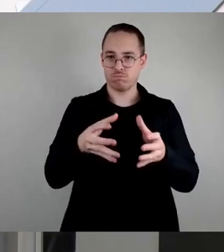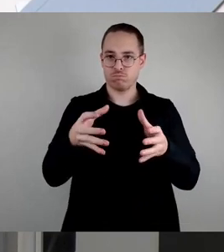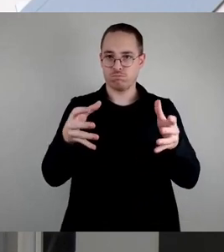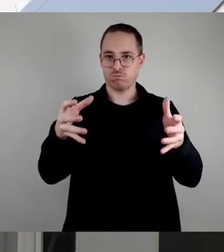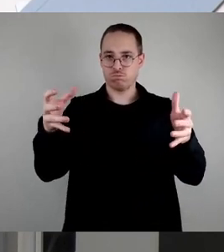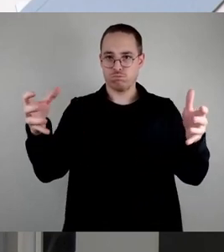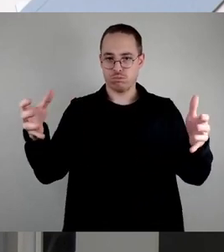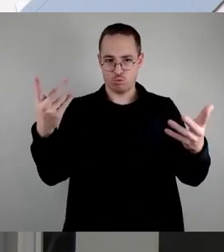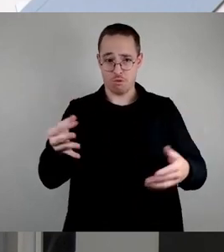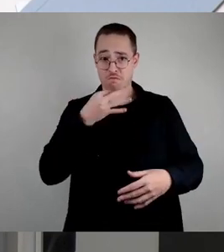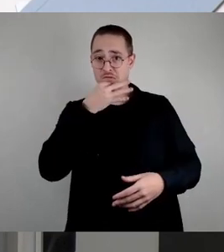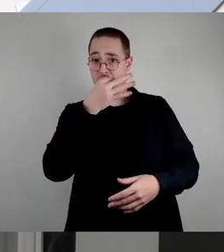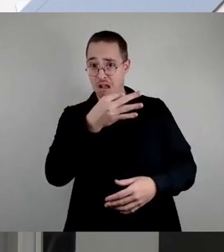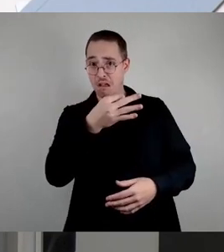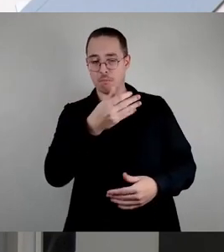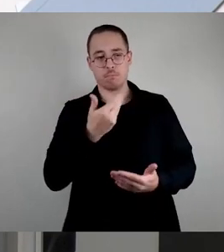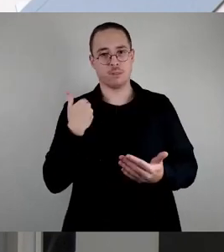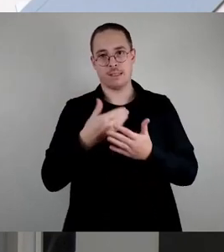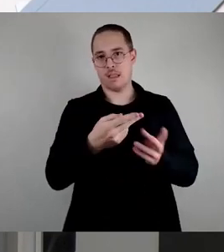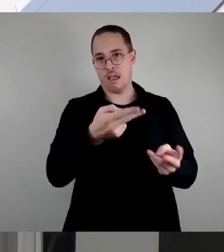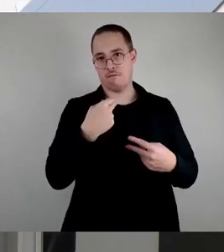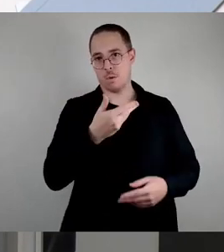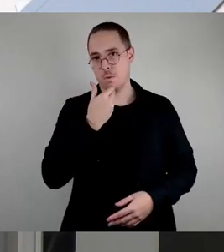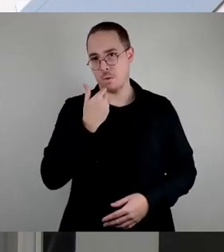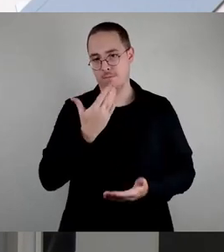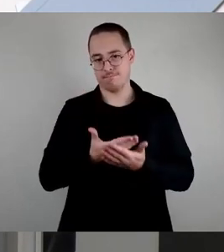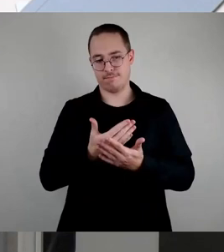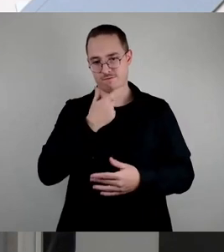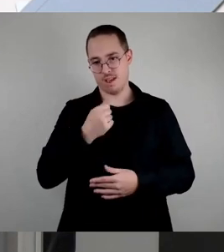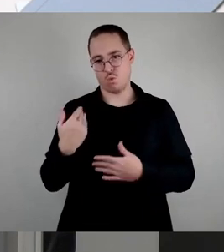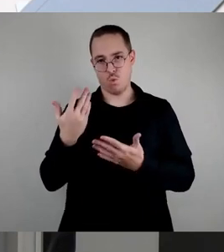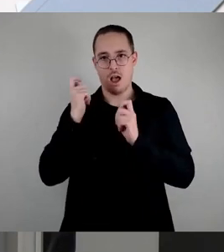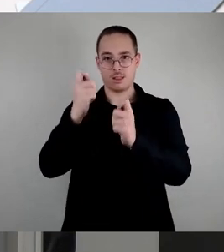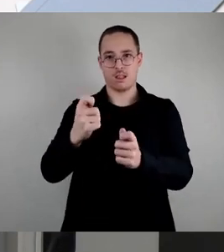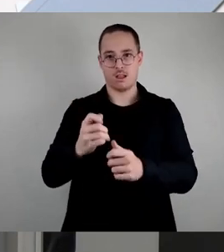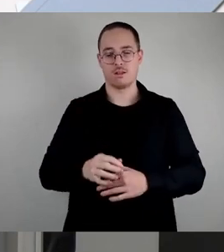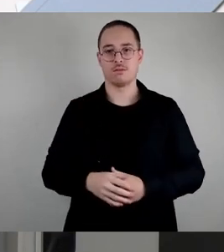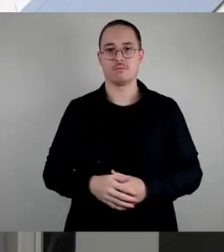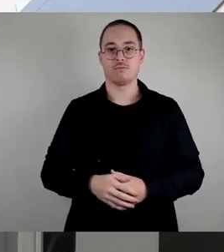auch unter den zwei herausfordernden Gesichtspunkten, dass wir nicht nur,